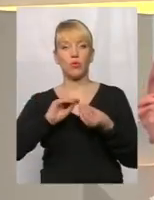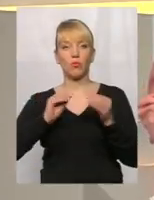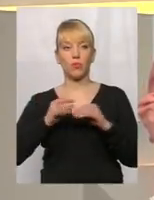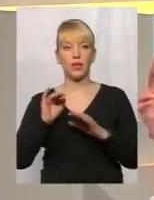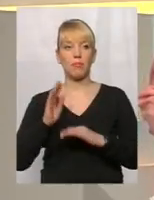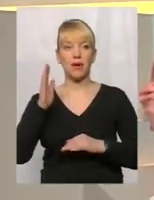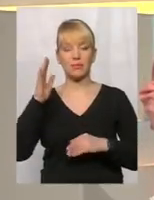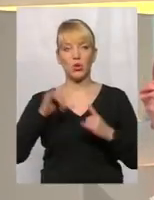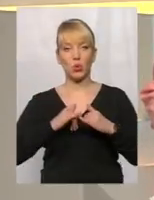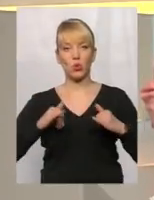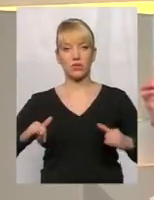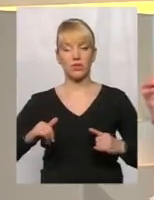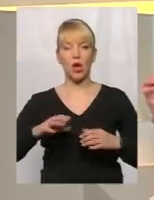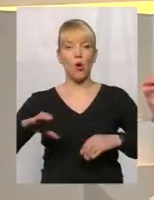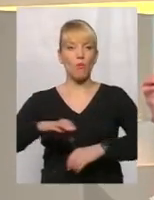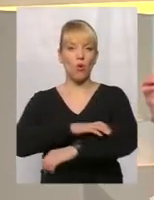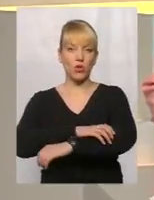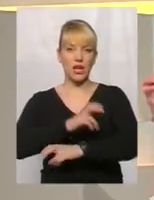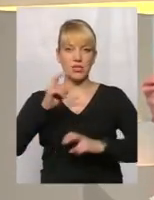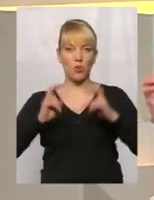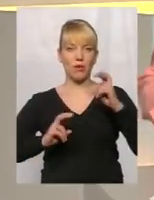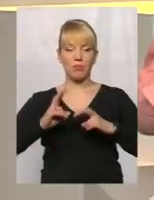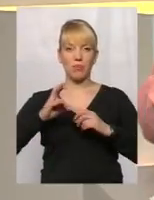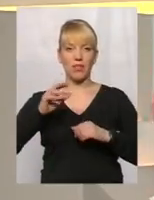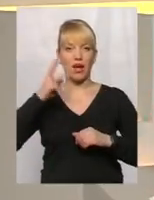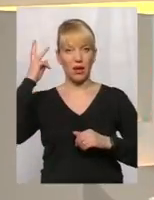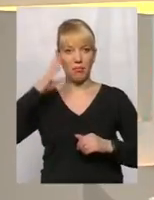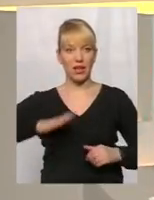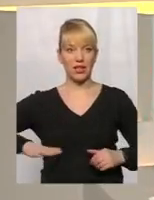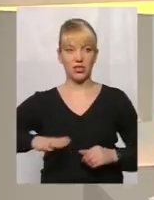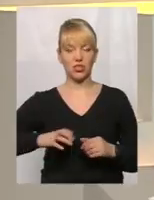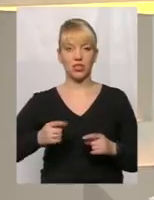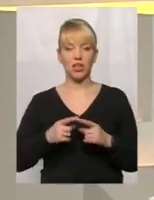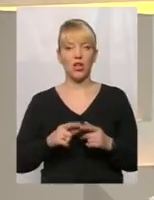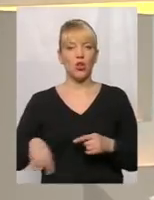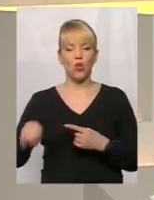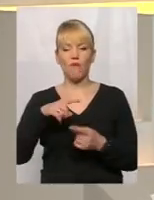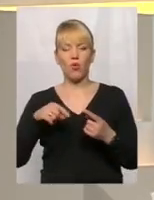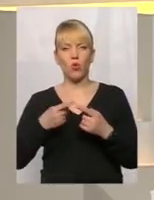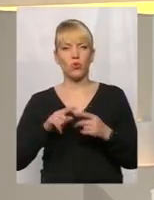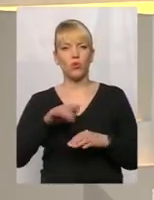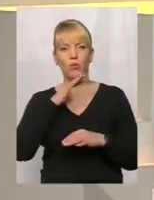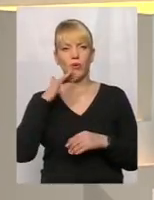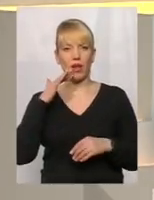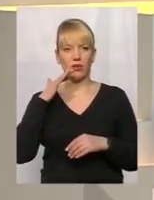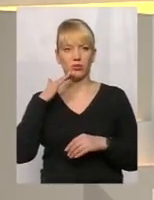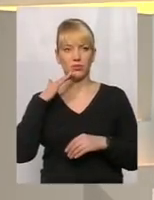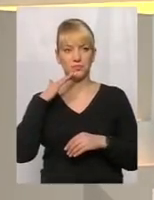перспективи розвитку протезного підприємства на Хмельниччині. Довкола нього точилося чимало